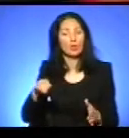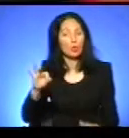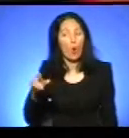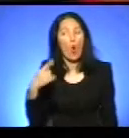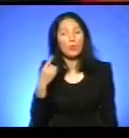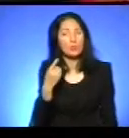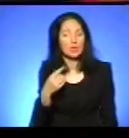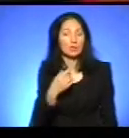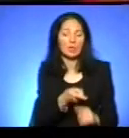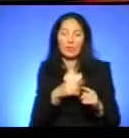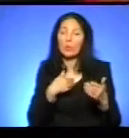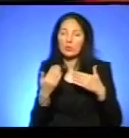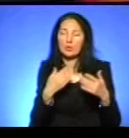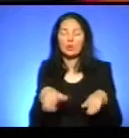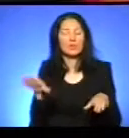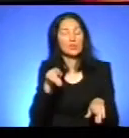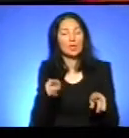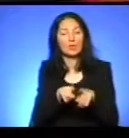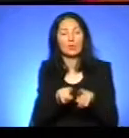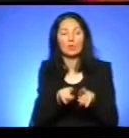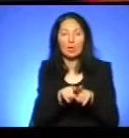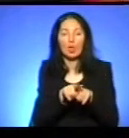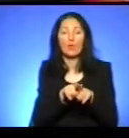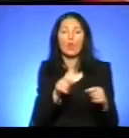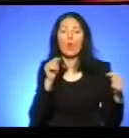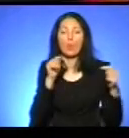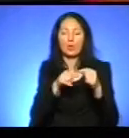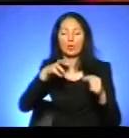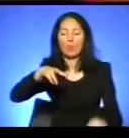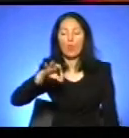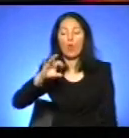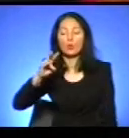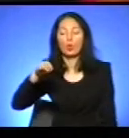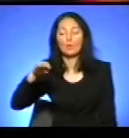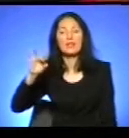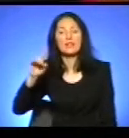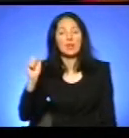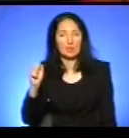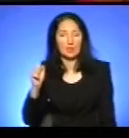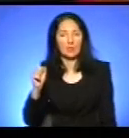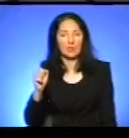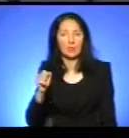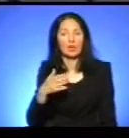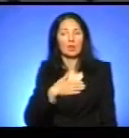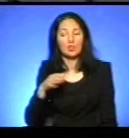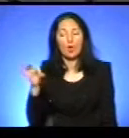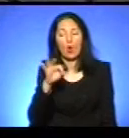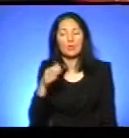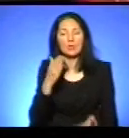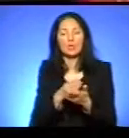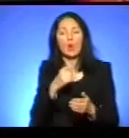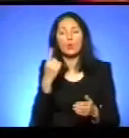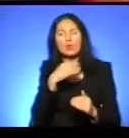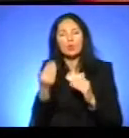спілкувалися, всі так само однозначно висловились проти монетизації. І наша область, я повторюсь, є однією з